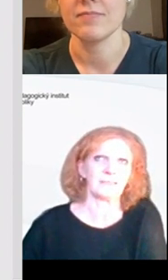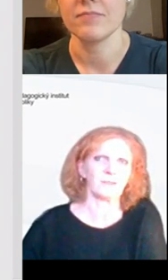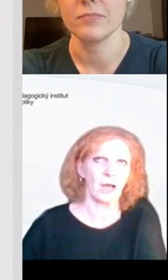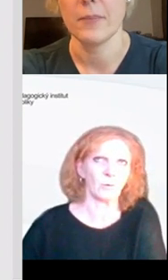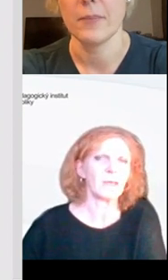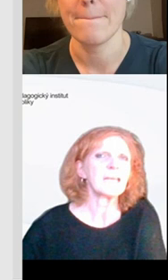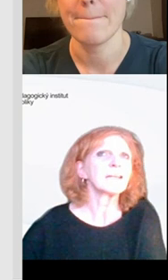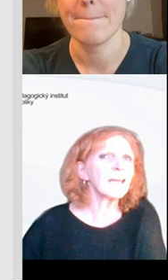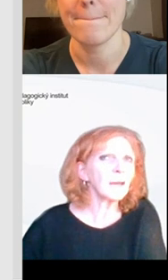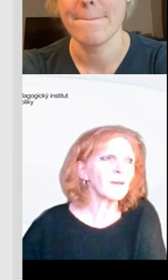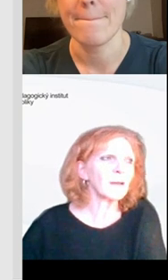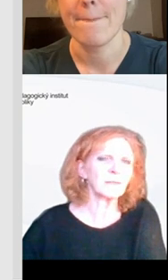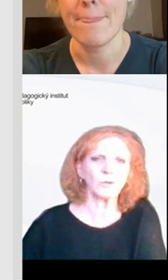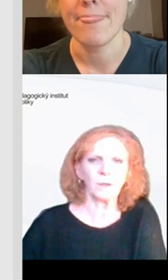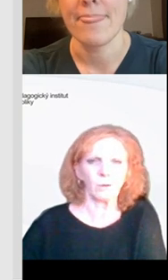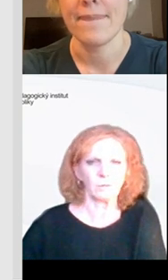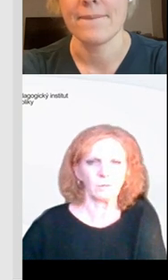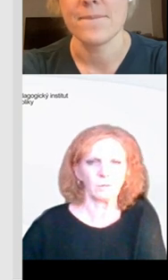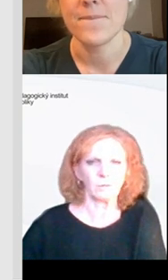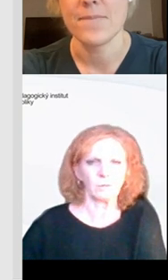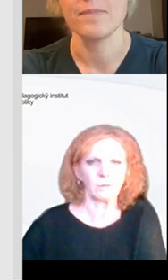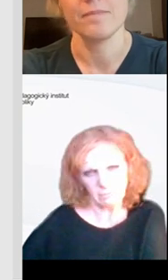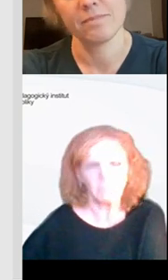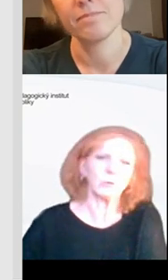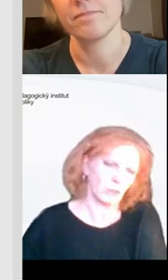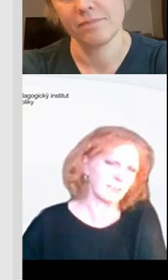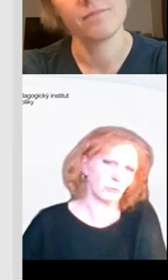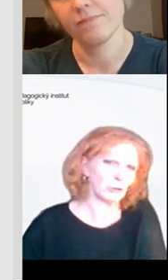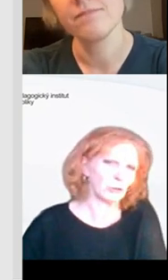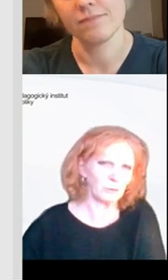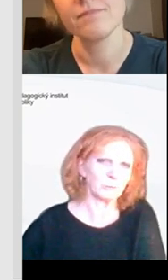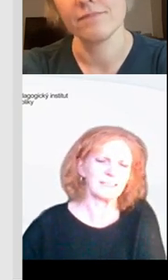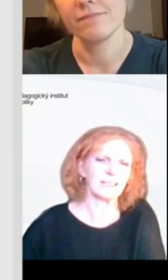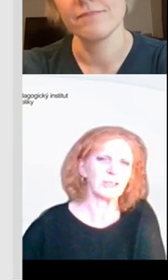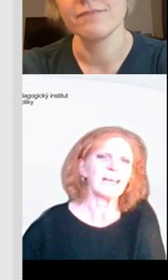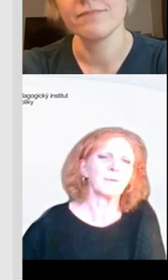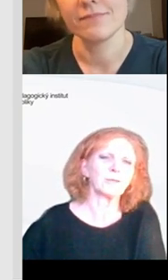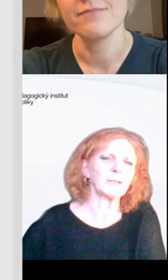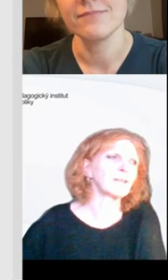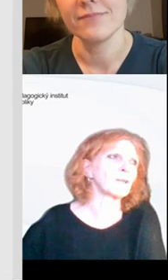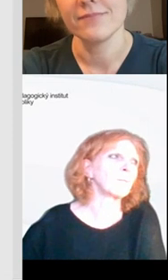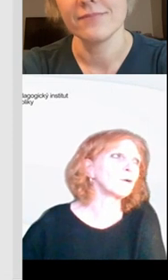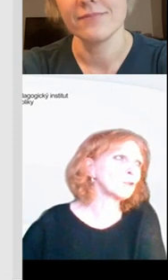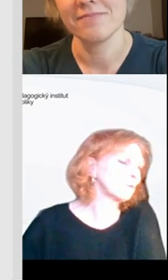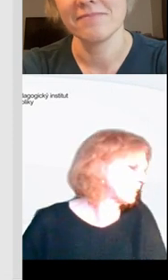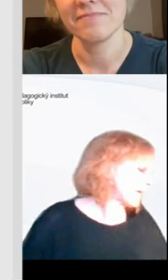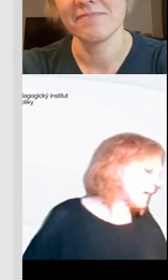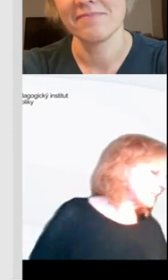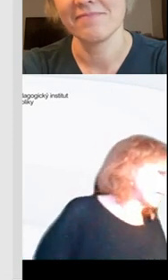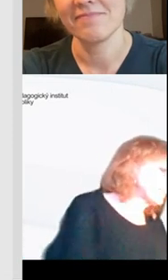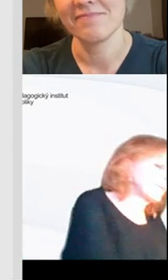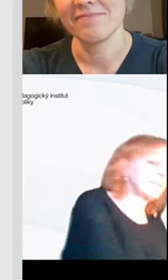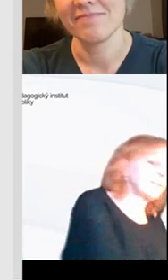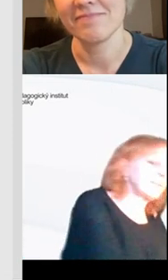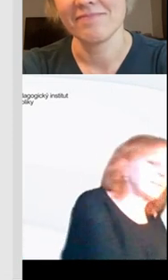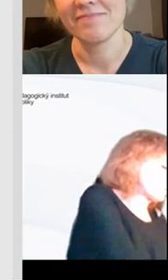kompetence svých žáků. Necháme vám na to zmilou dvě minutky. Minutka stačí, minutka stačí. Prosím, takže prolistujte si a